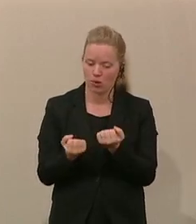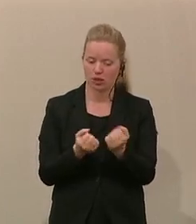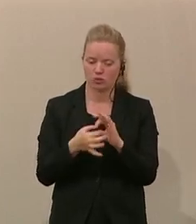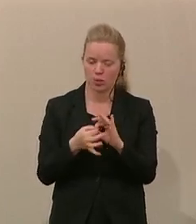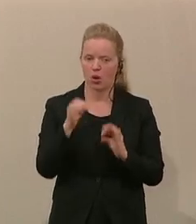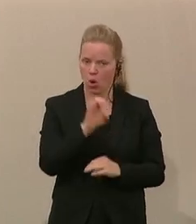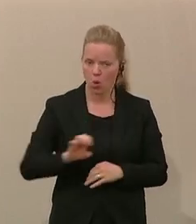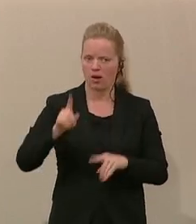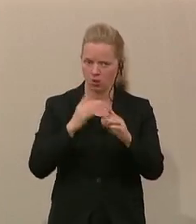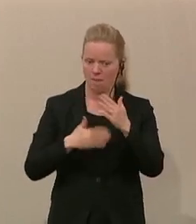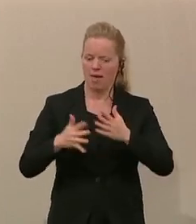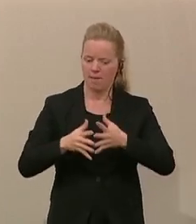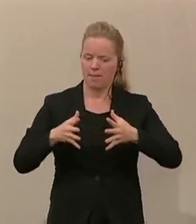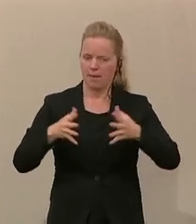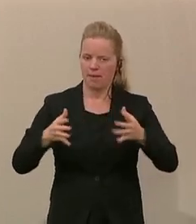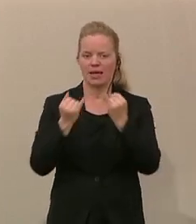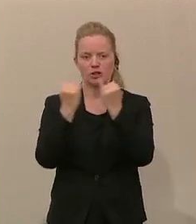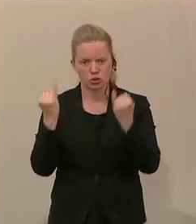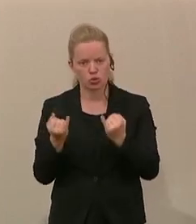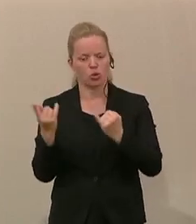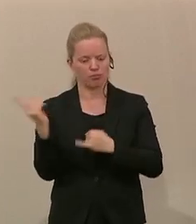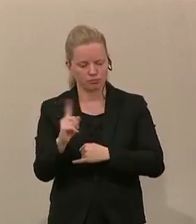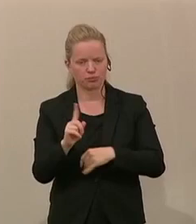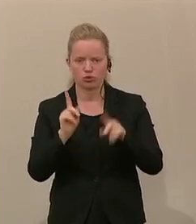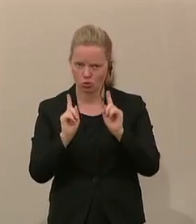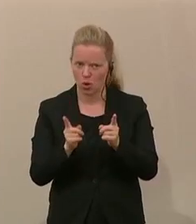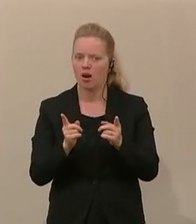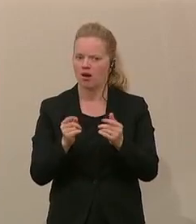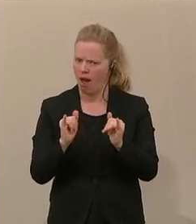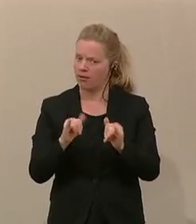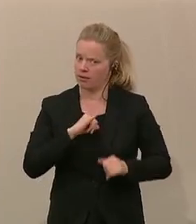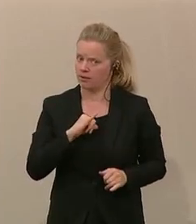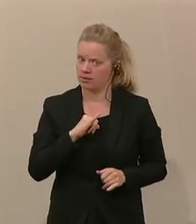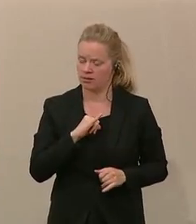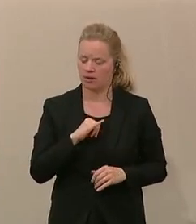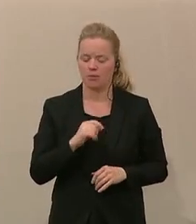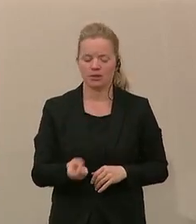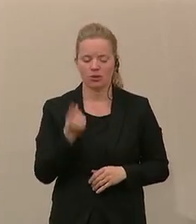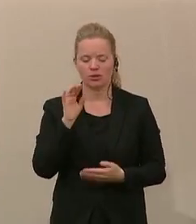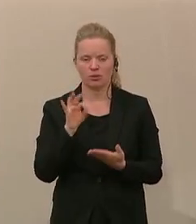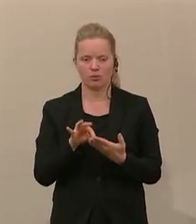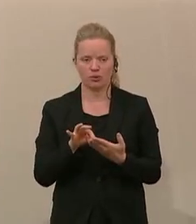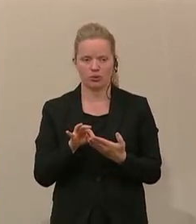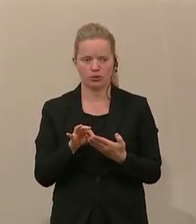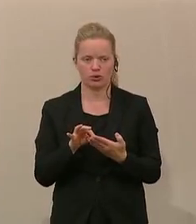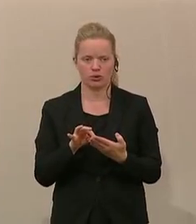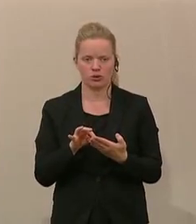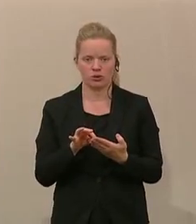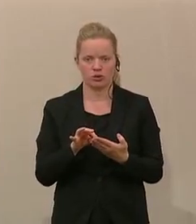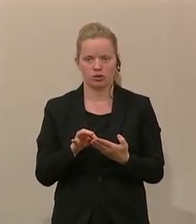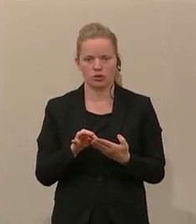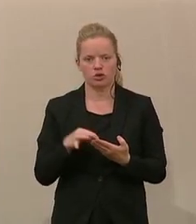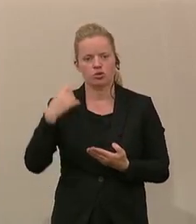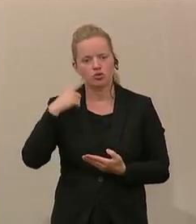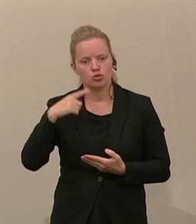Europa zu machen, die Institutionen nahezubringen, durchaus Interessantes zu erkennen, vor allem in dem Punkt, den studentischen